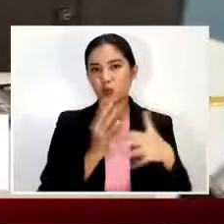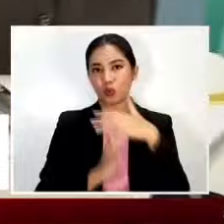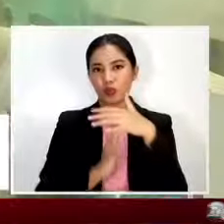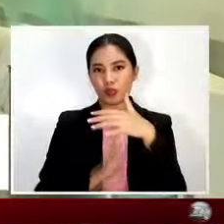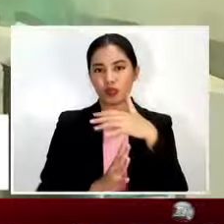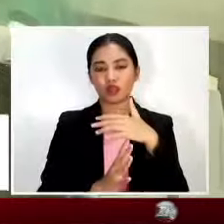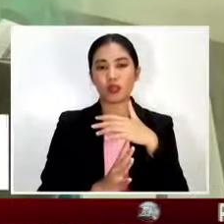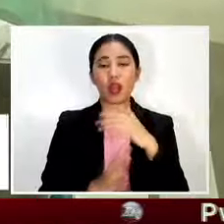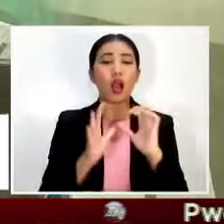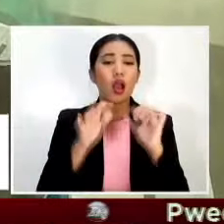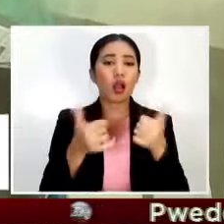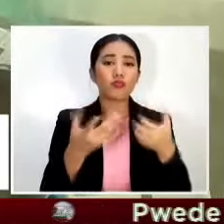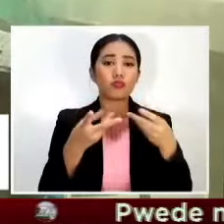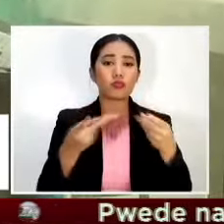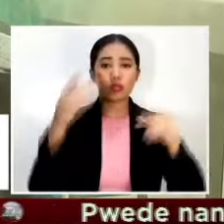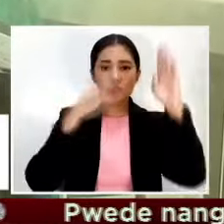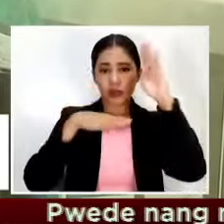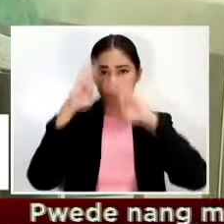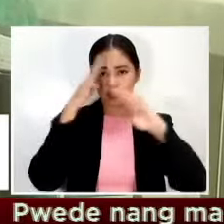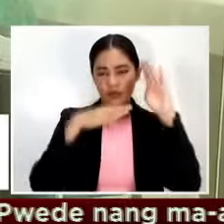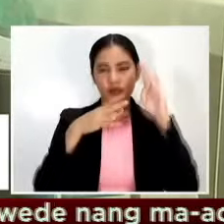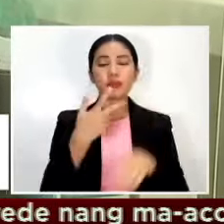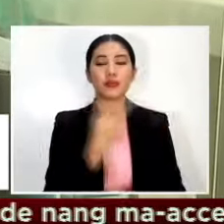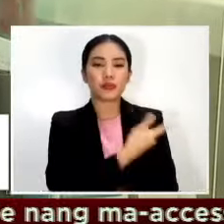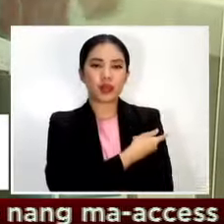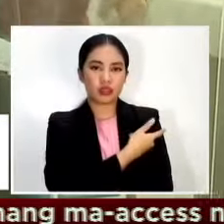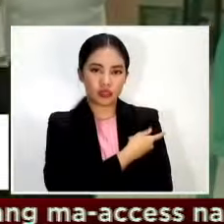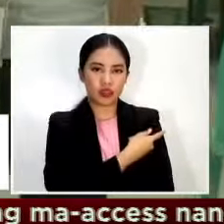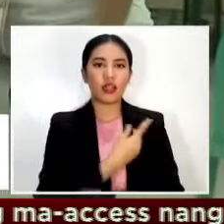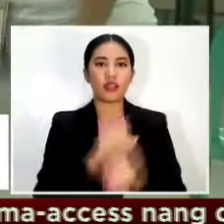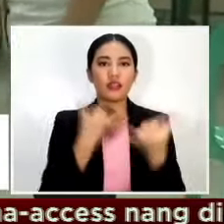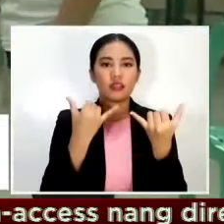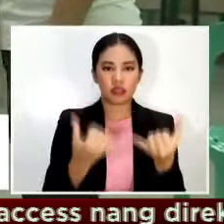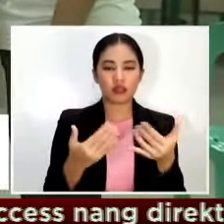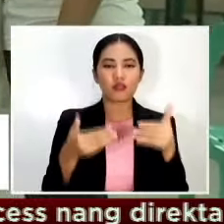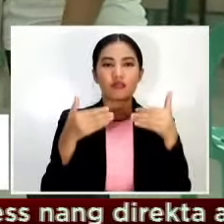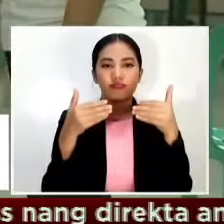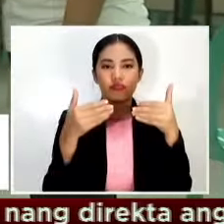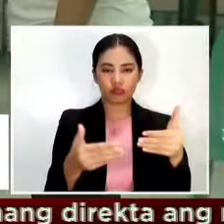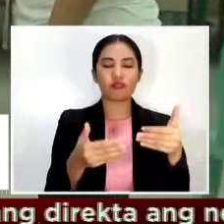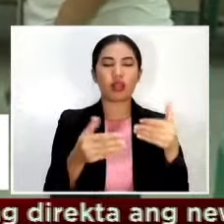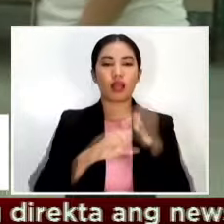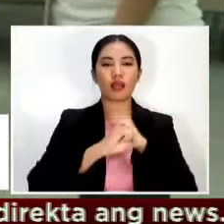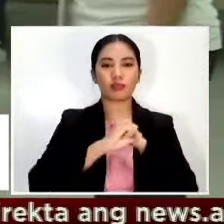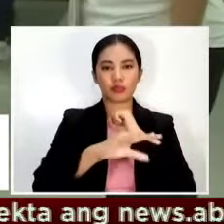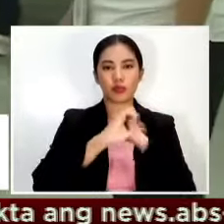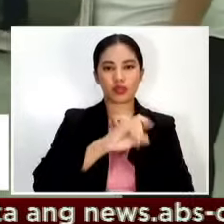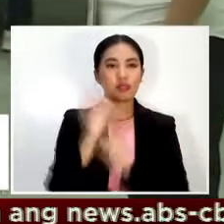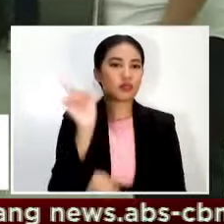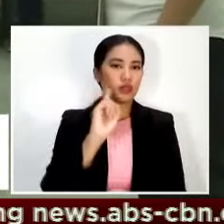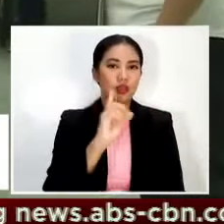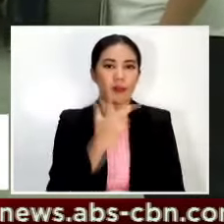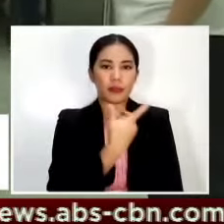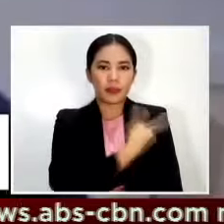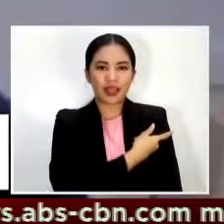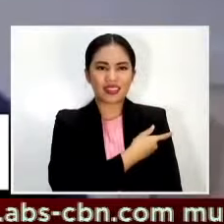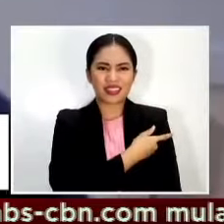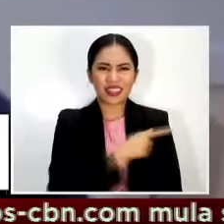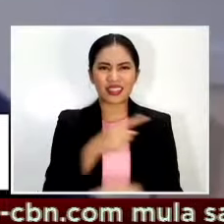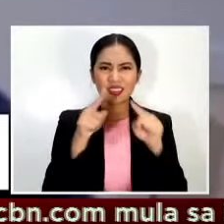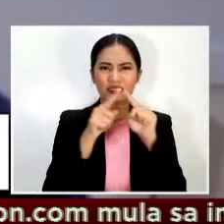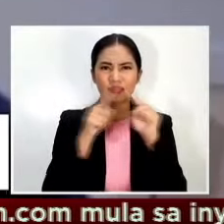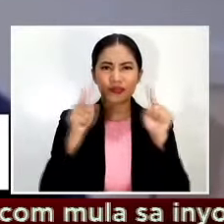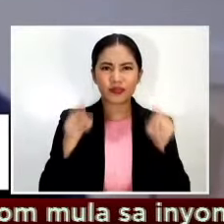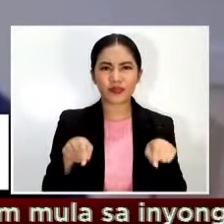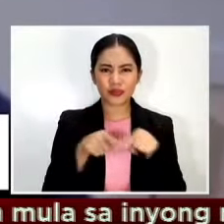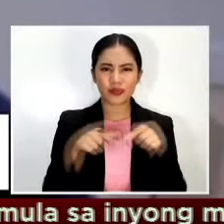mga negosyo kaya isinusulong nila ang pagkakaroon ng vaccine pass sa mga establishmento what we're